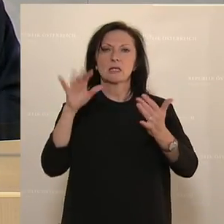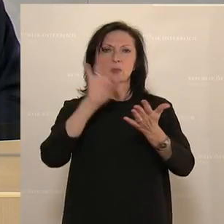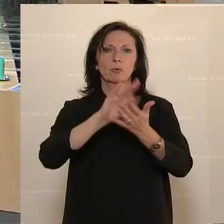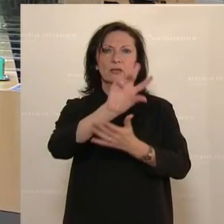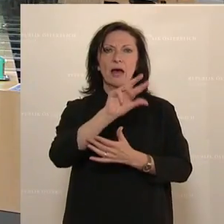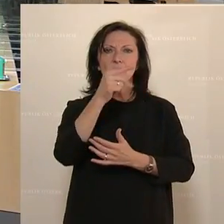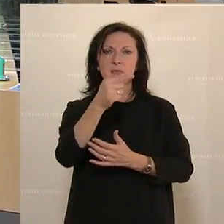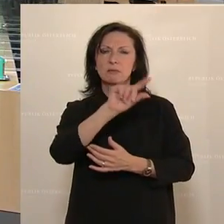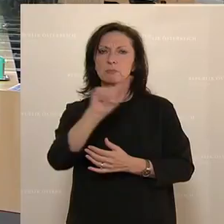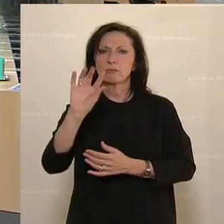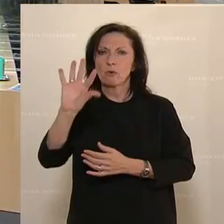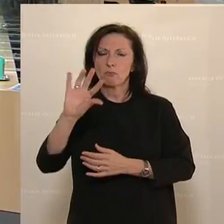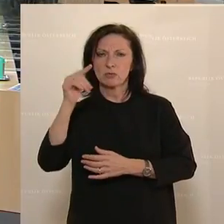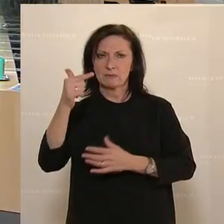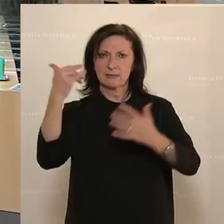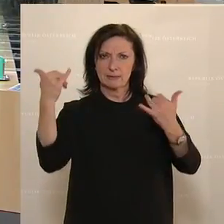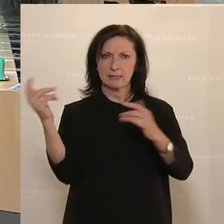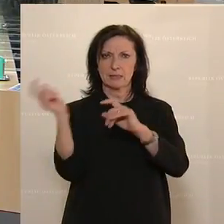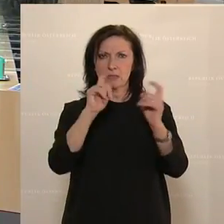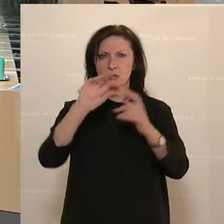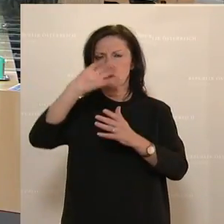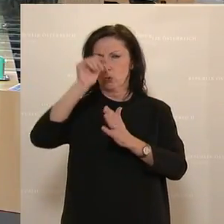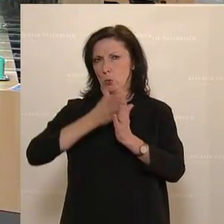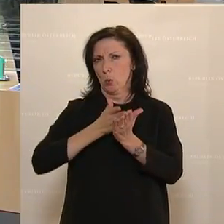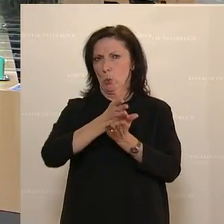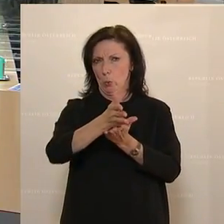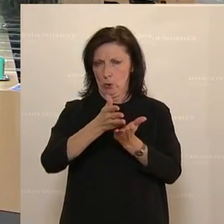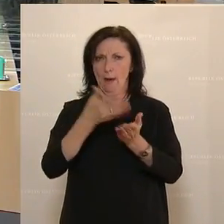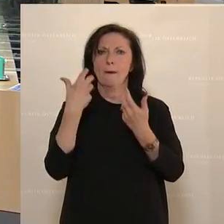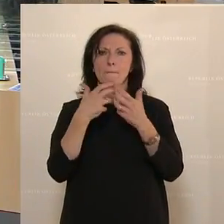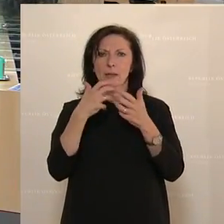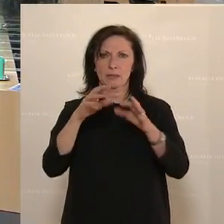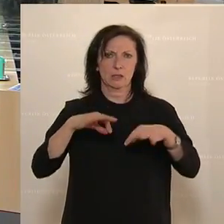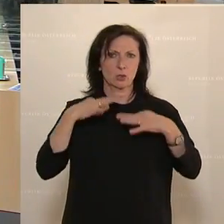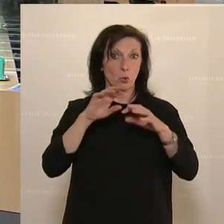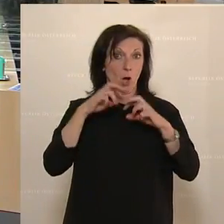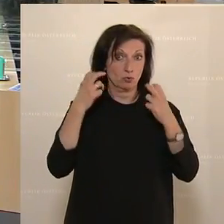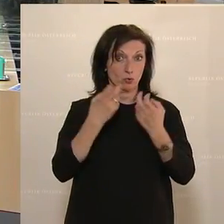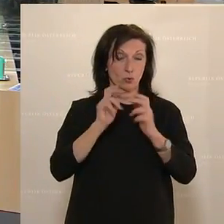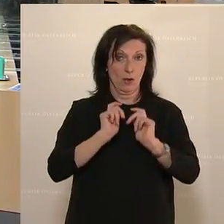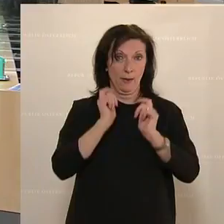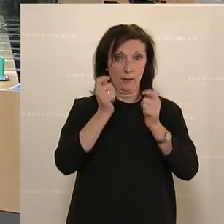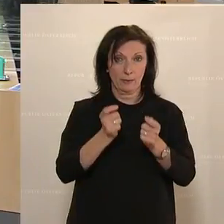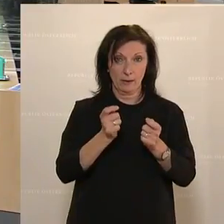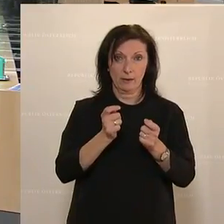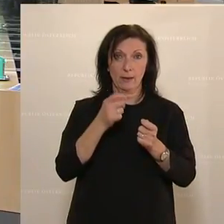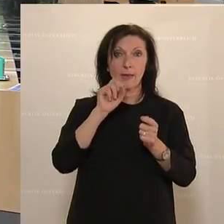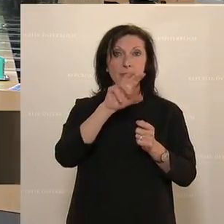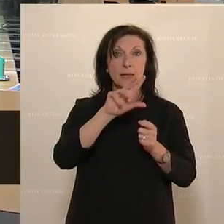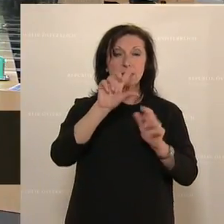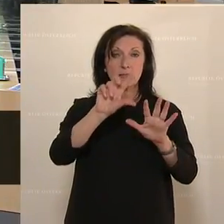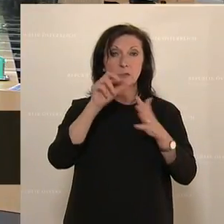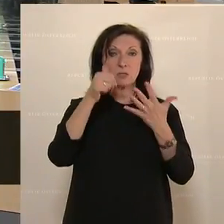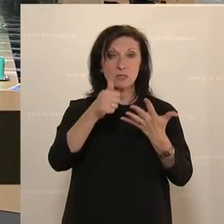Jetzt geht es ums liebe Vieh, konkreter um die Bekämpfung von Tierseuchen. SPÖ und NEOS haben im Ausschuss